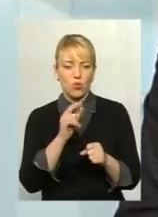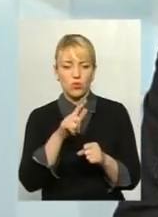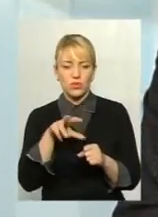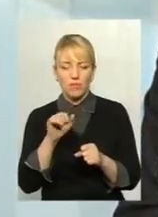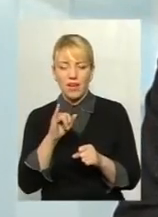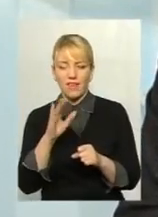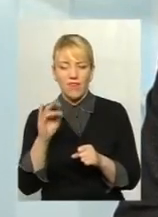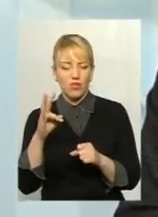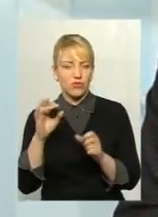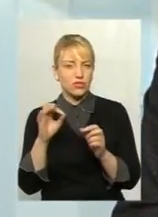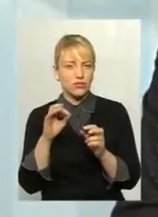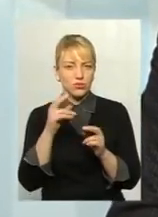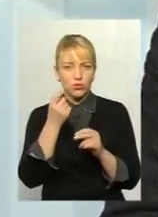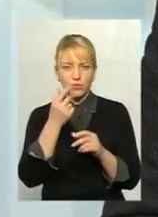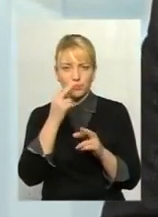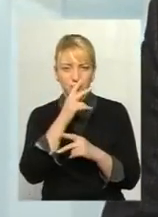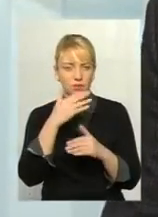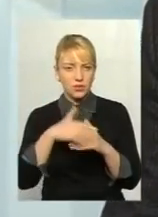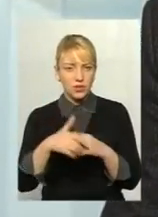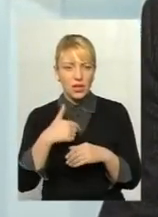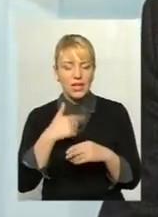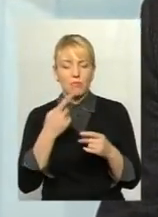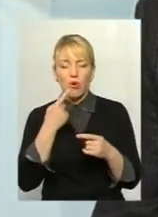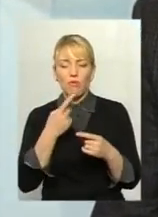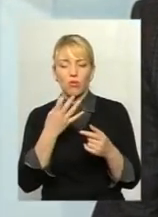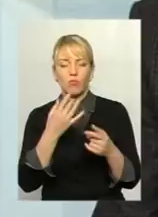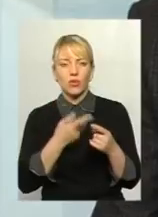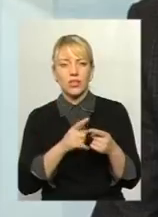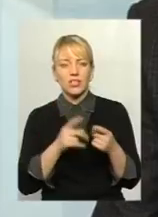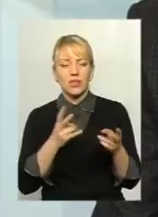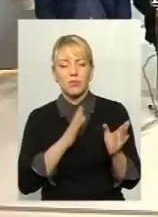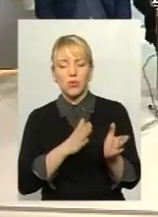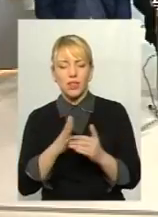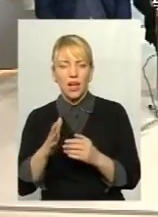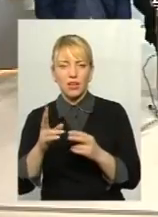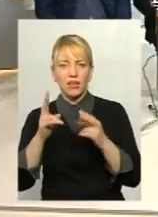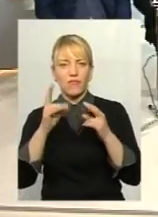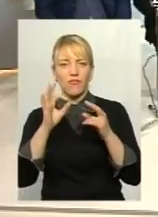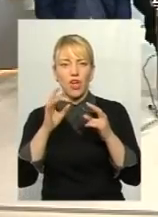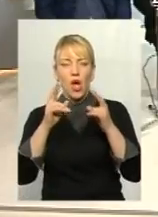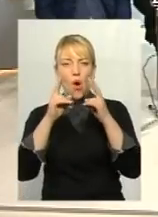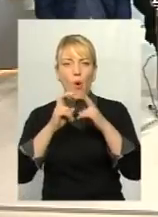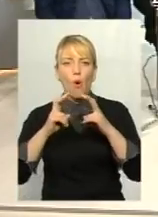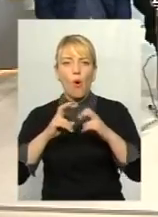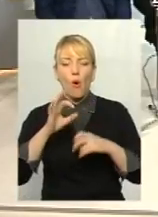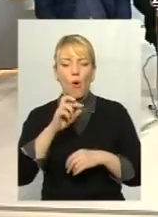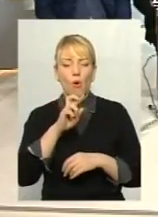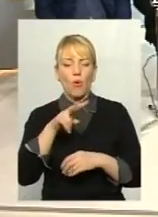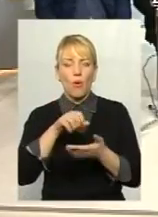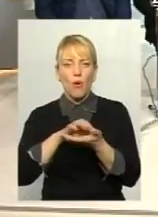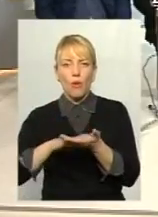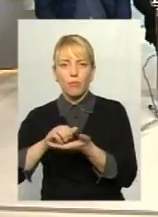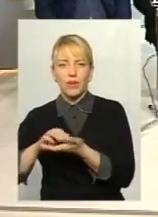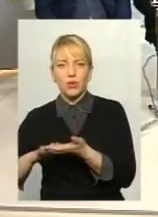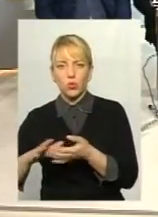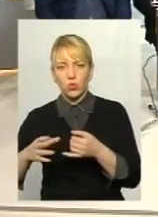зрозумів. Ми говоримо про те, що треба навести лад в обліку самих земель перш за все. Тому що ділянка на ділянку